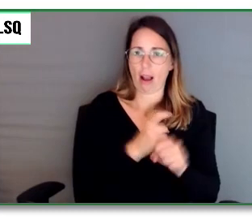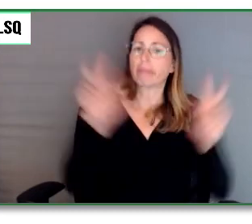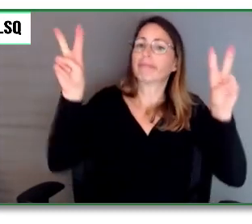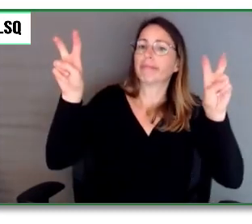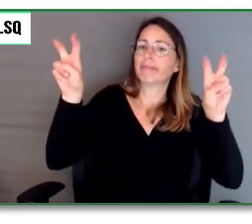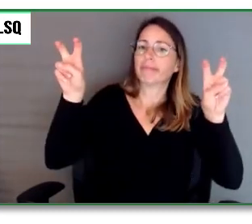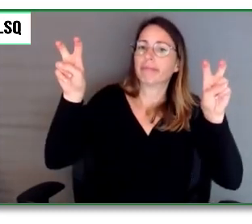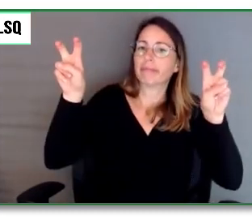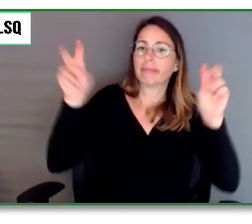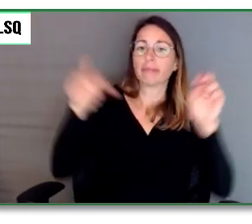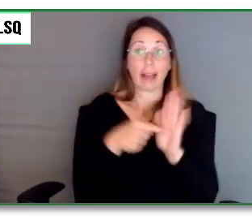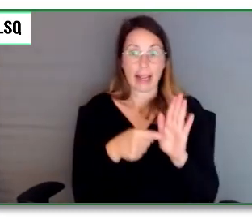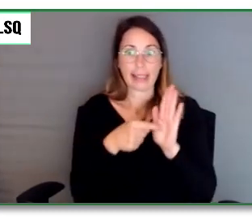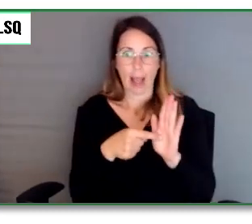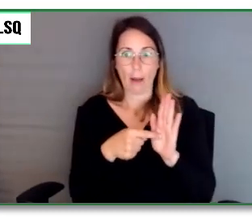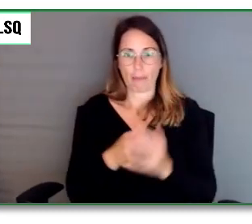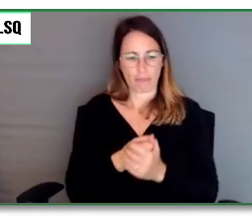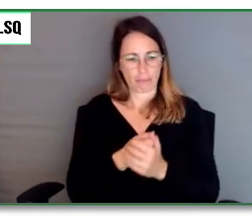défini plus,